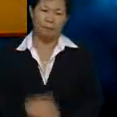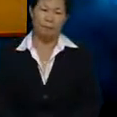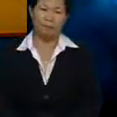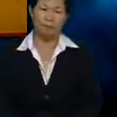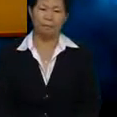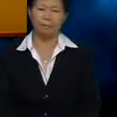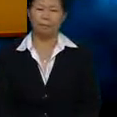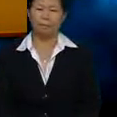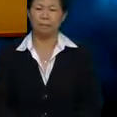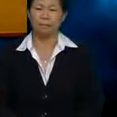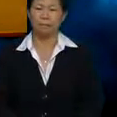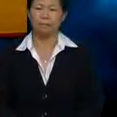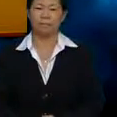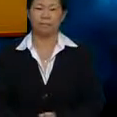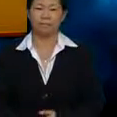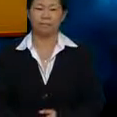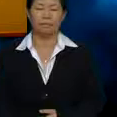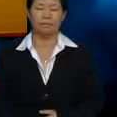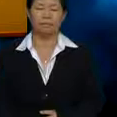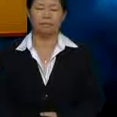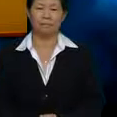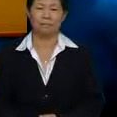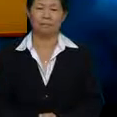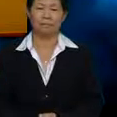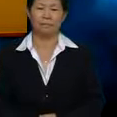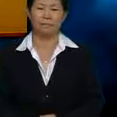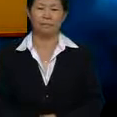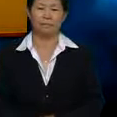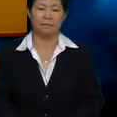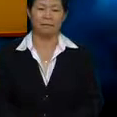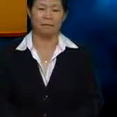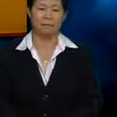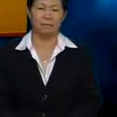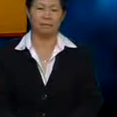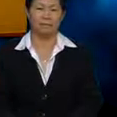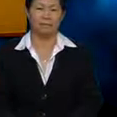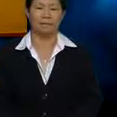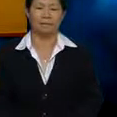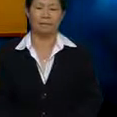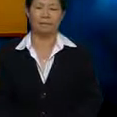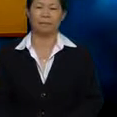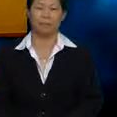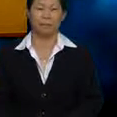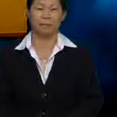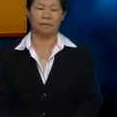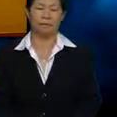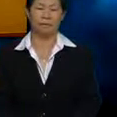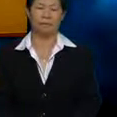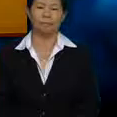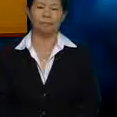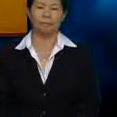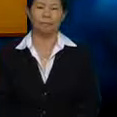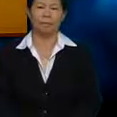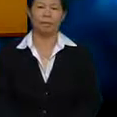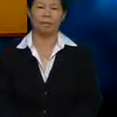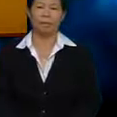Adik semua Mana nak tidur Dah tidur Dah Adik masih baca buku tadi Tapi Sofie